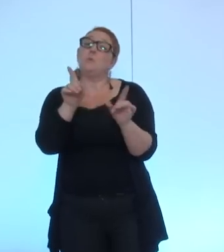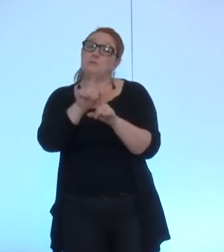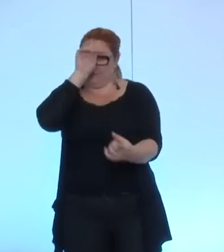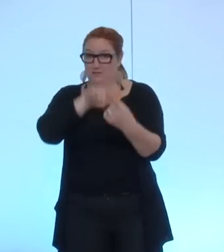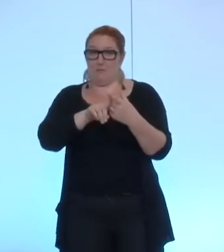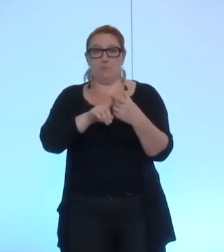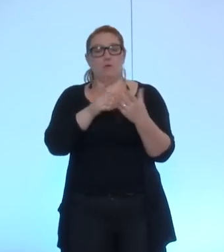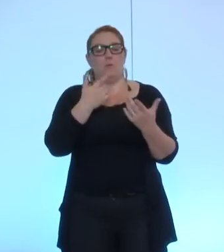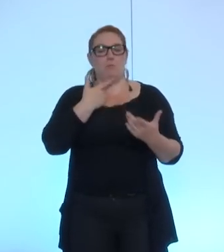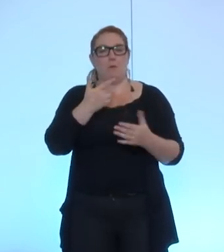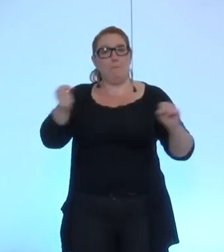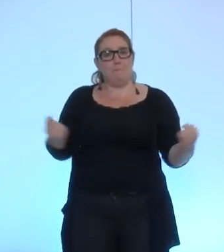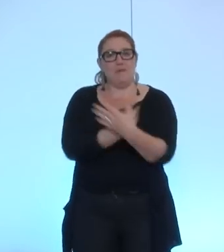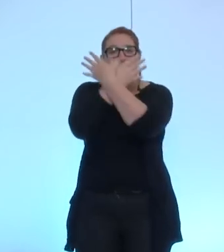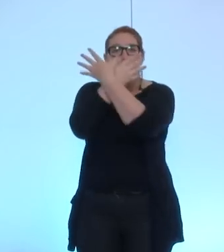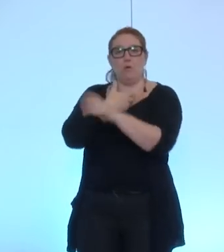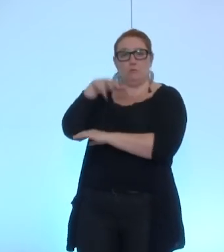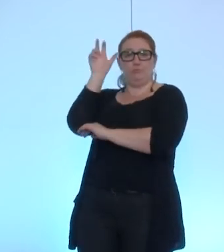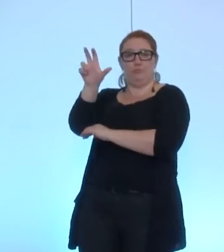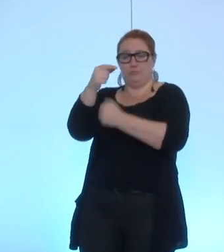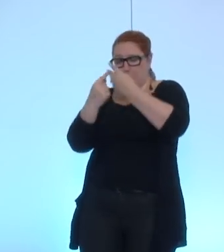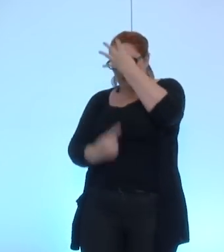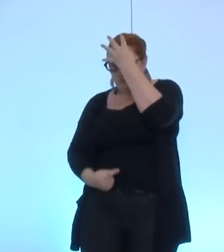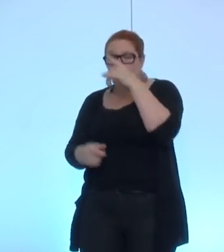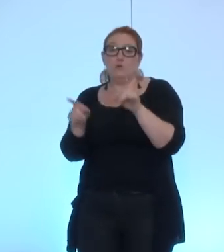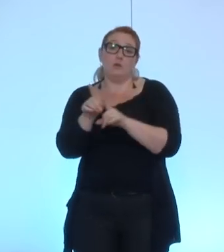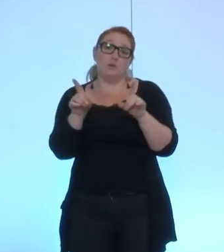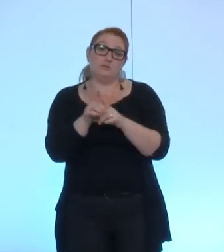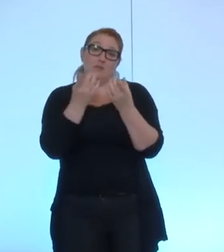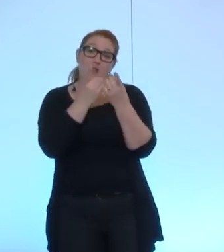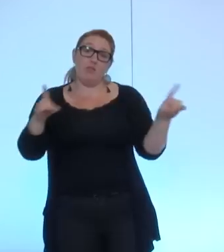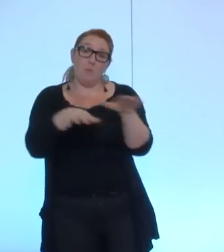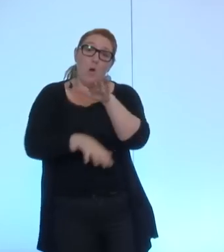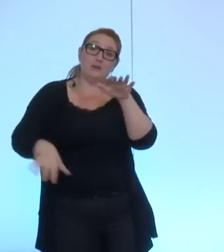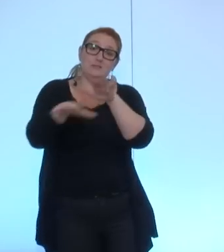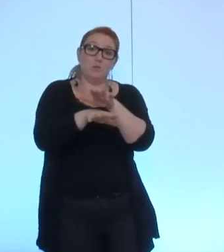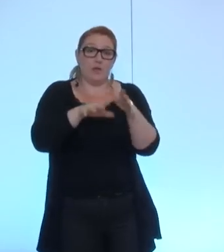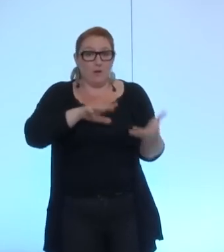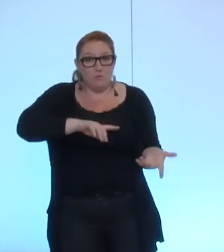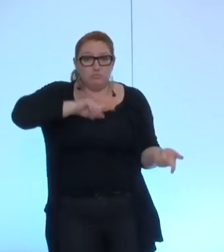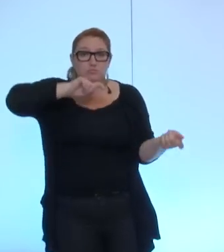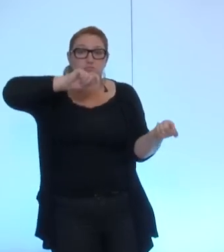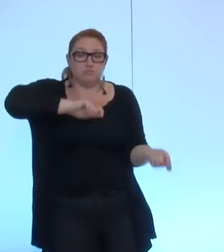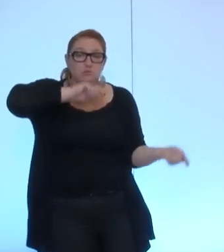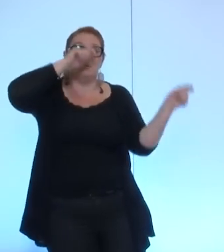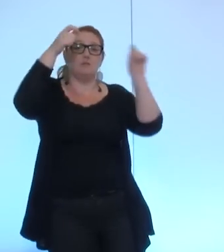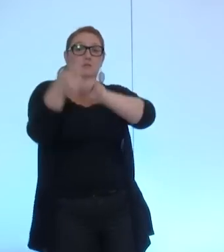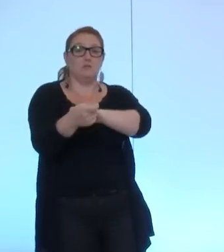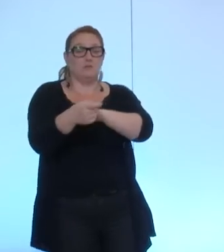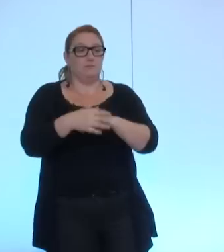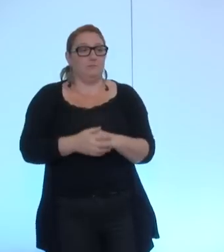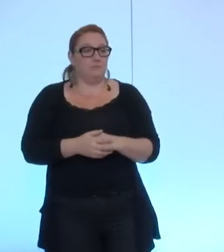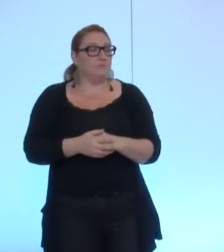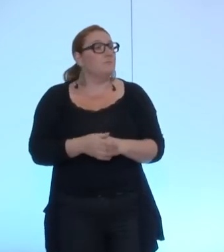Et, je finirai par là, le renouvellement de la démocratie locale. C'est l'occasion de finir sur une note que vous pouvez